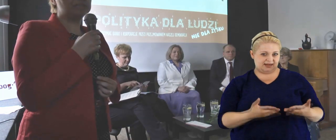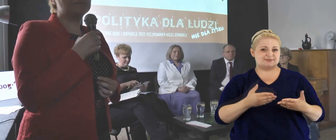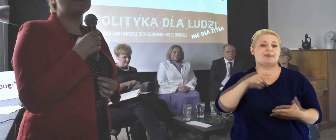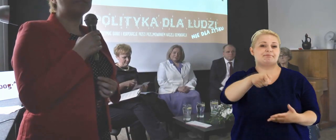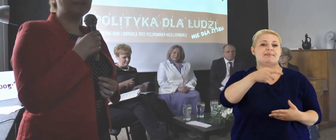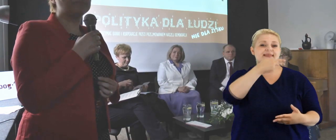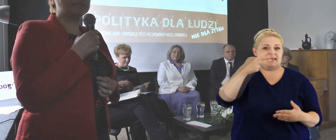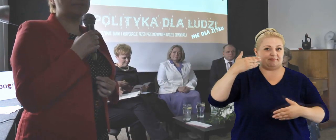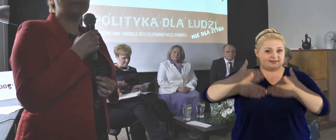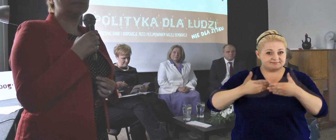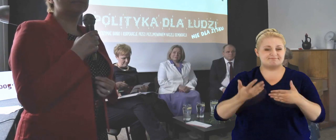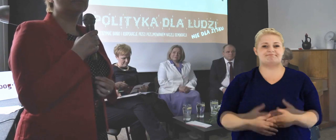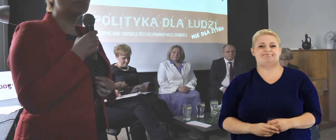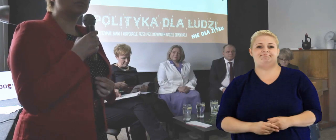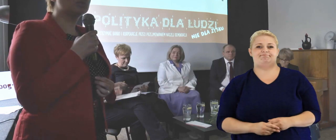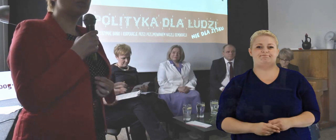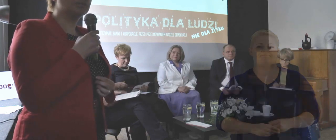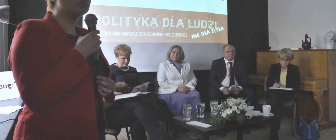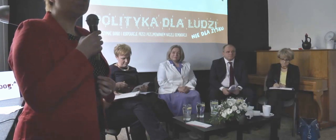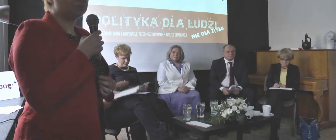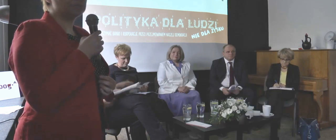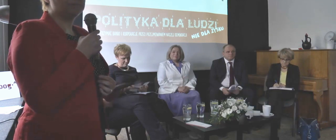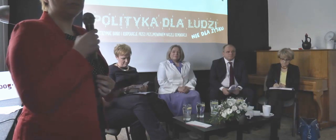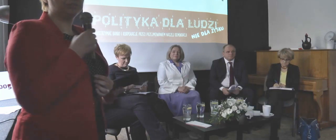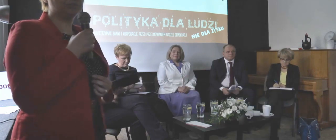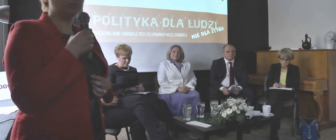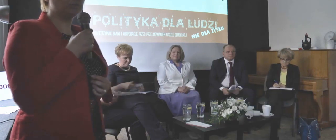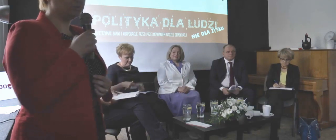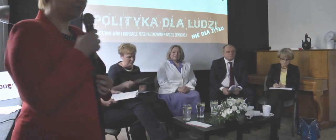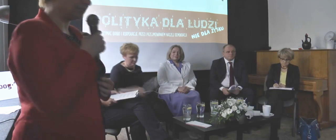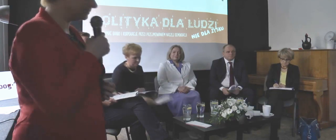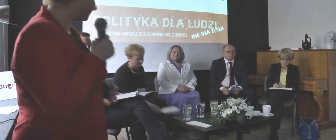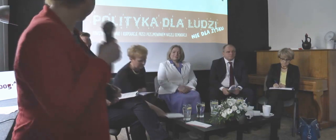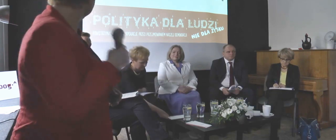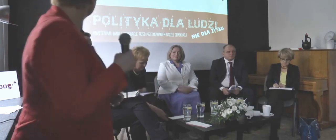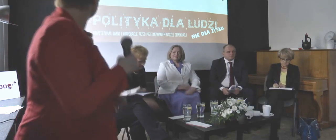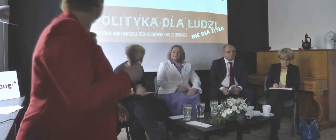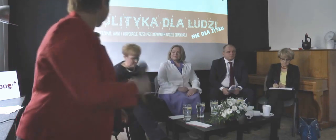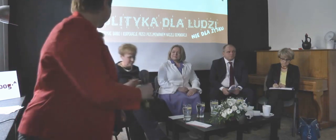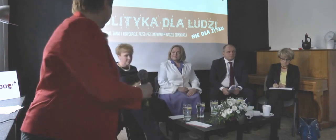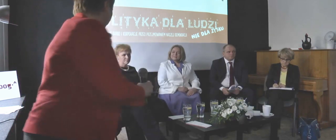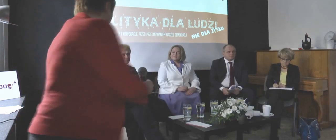Państwa zapraszam. I tam ten temat tylko już na gruncie polskim będziemy kontynuowali.